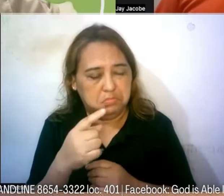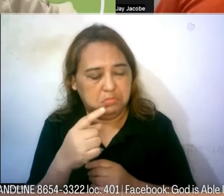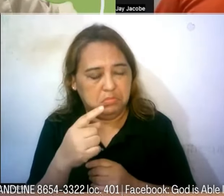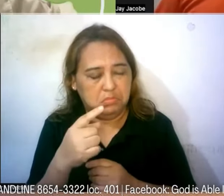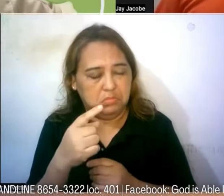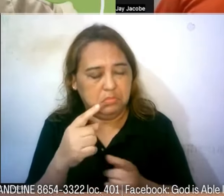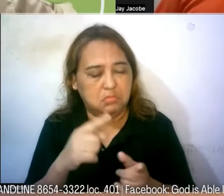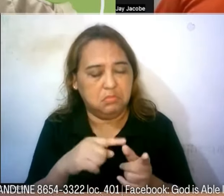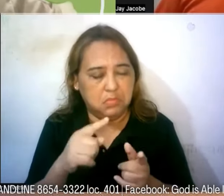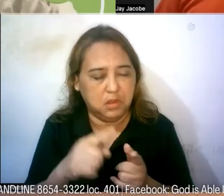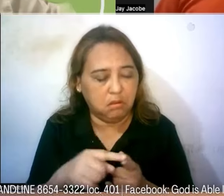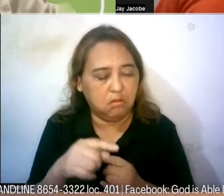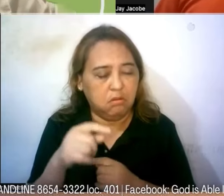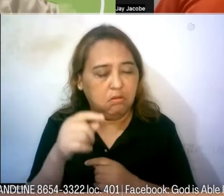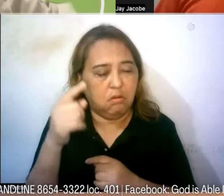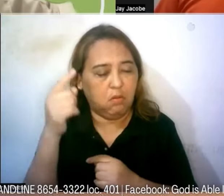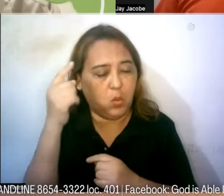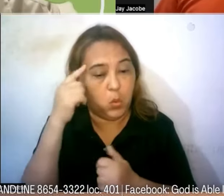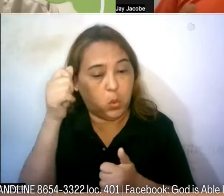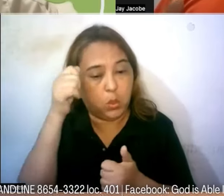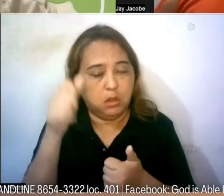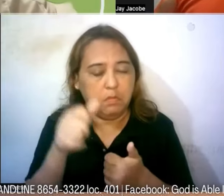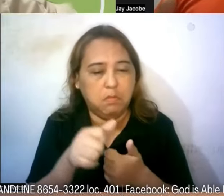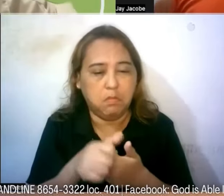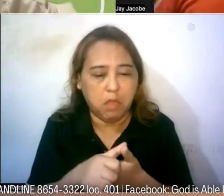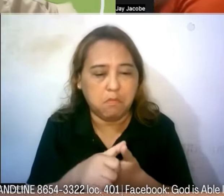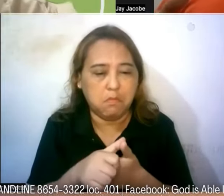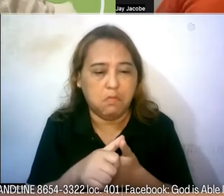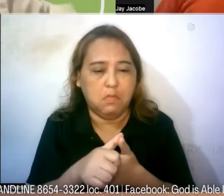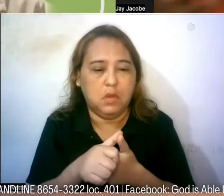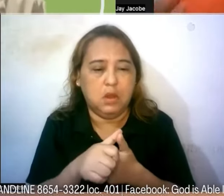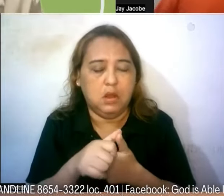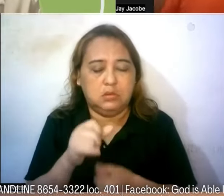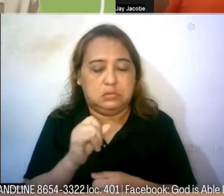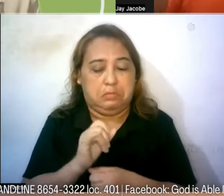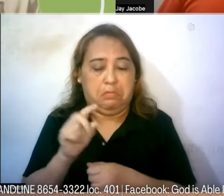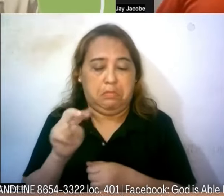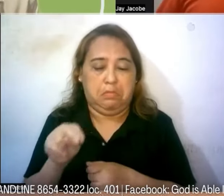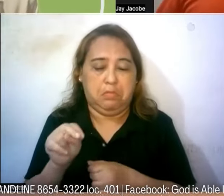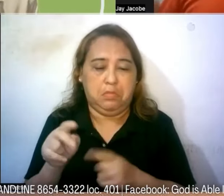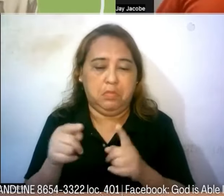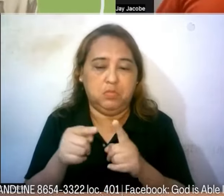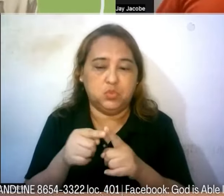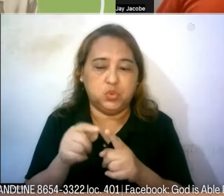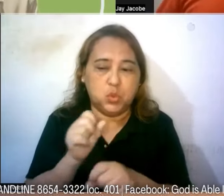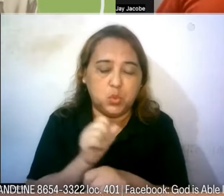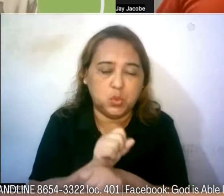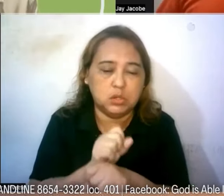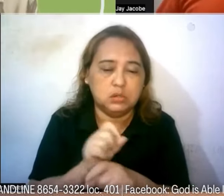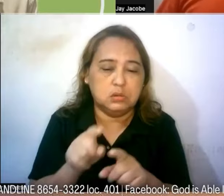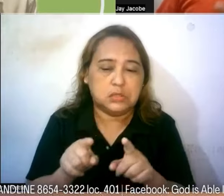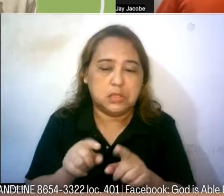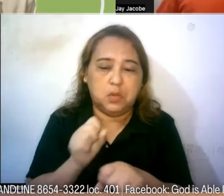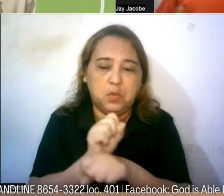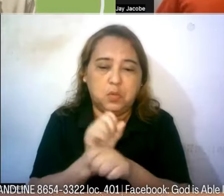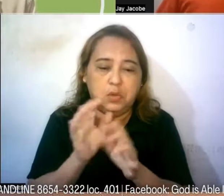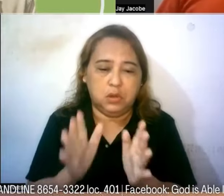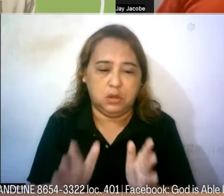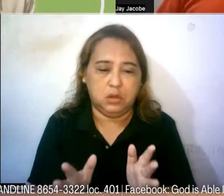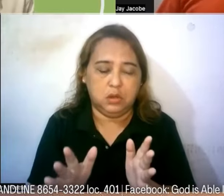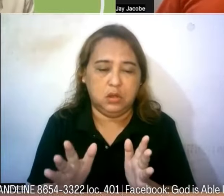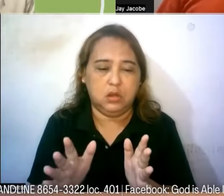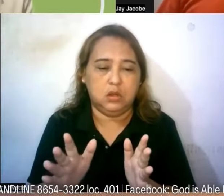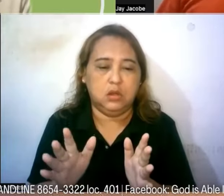yun ako saan ay I need to work as a worker para po magbigyan ng